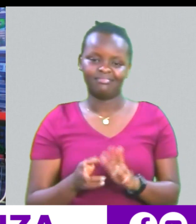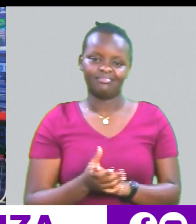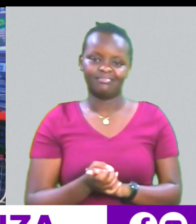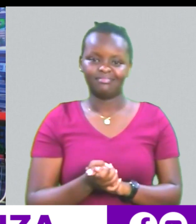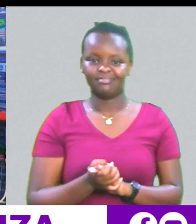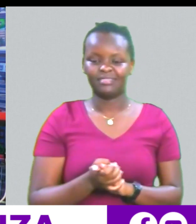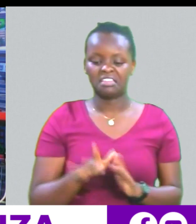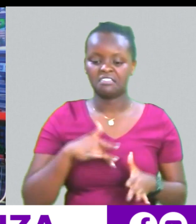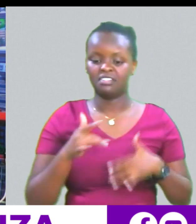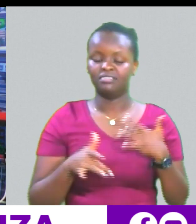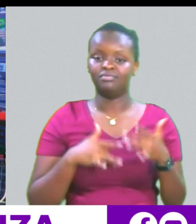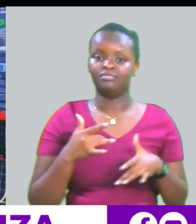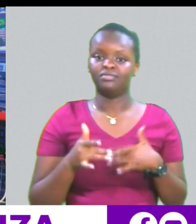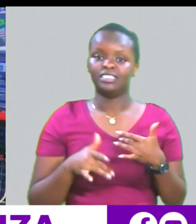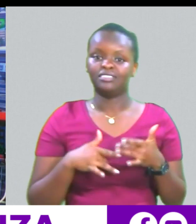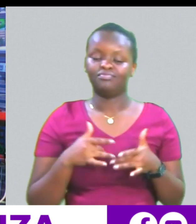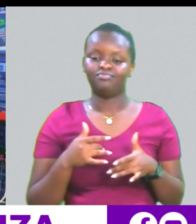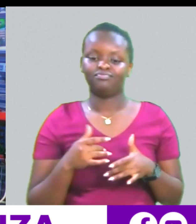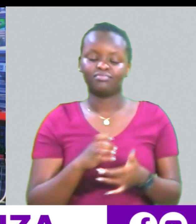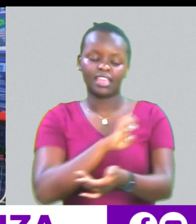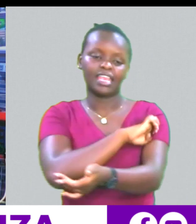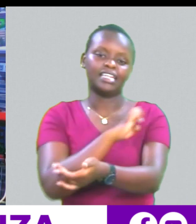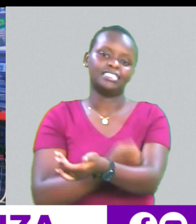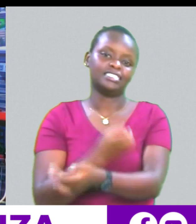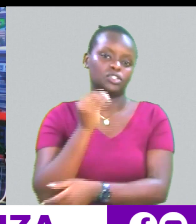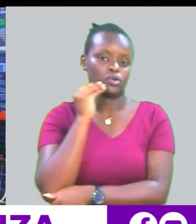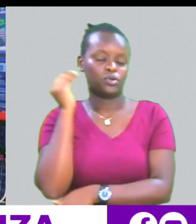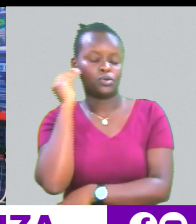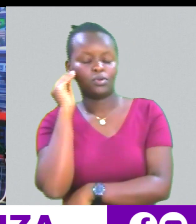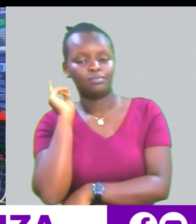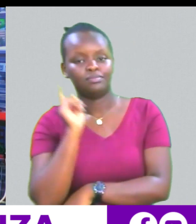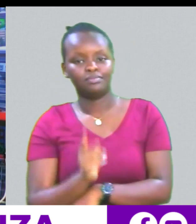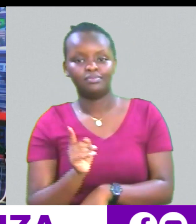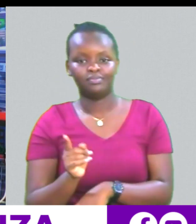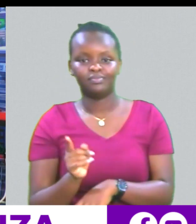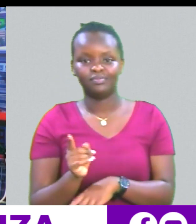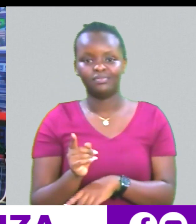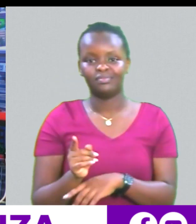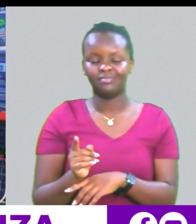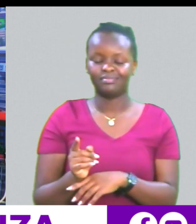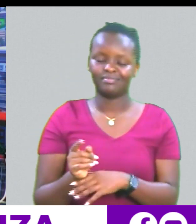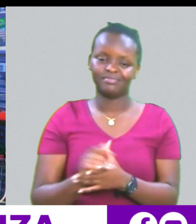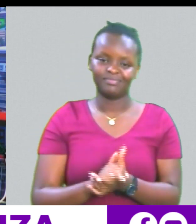ni kado wibina feel like ila vaibia machakos kime nyingia tu we got this